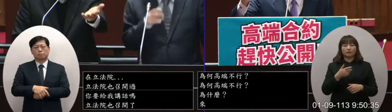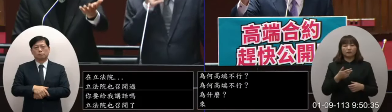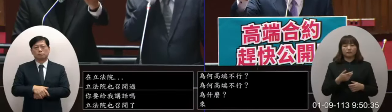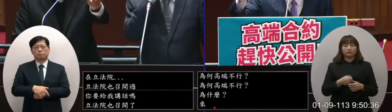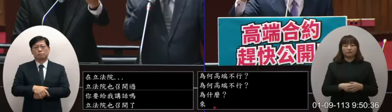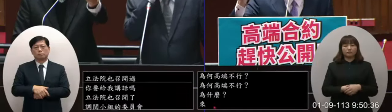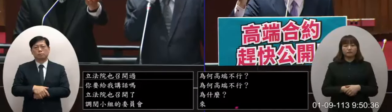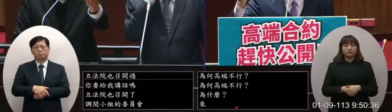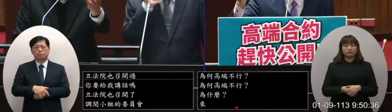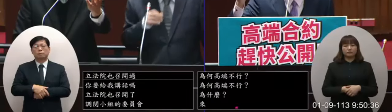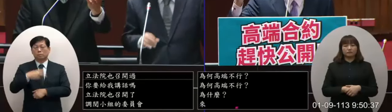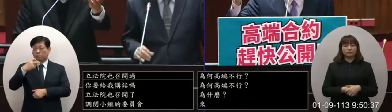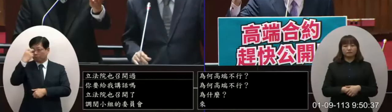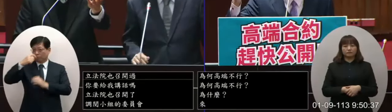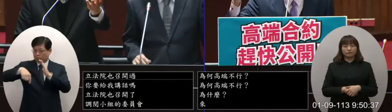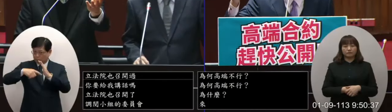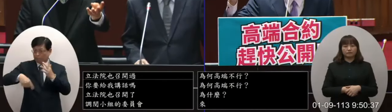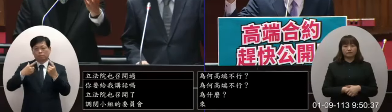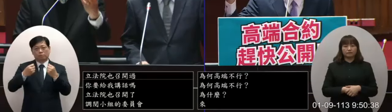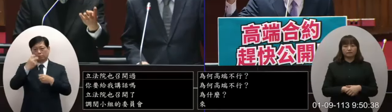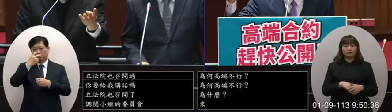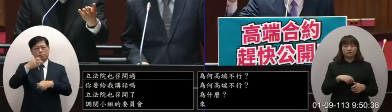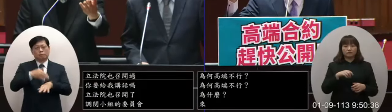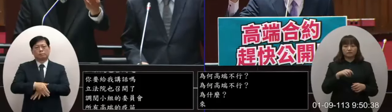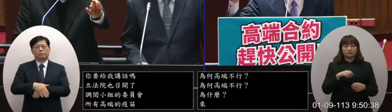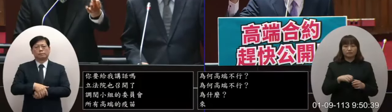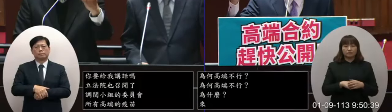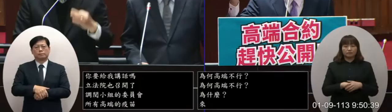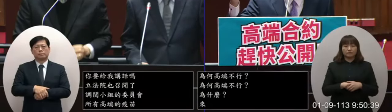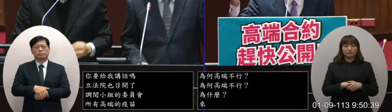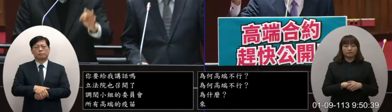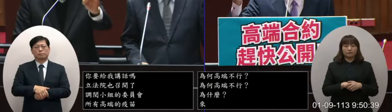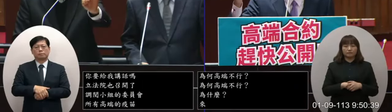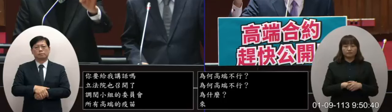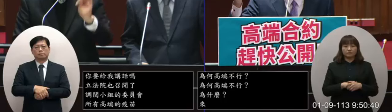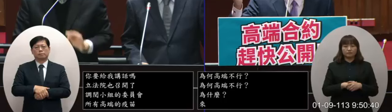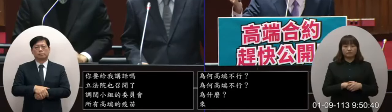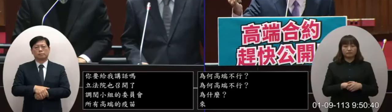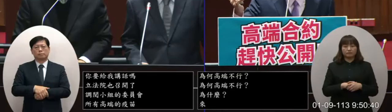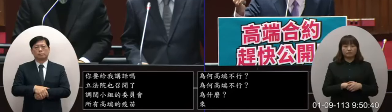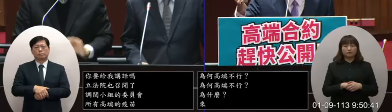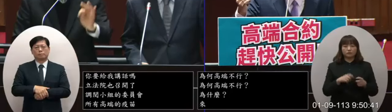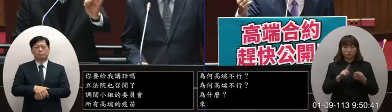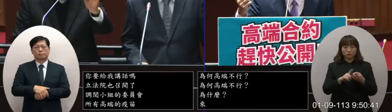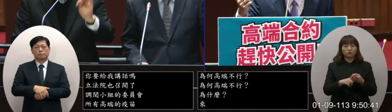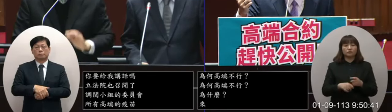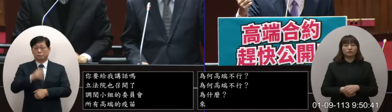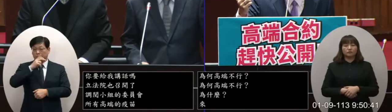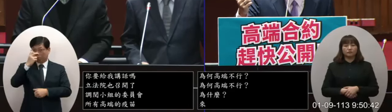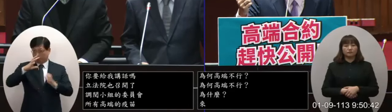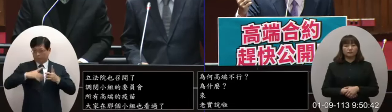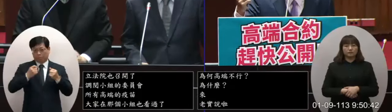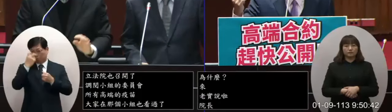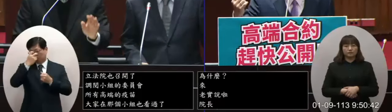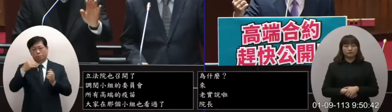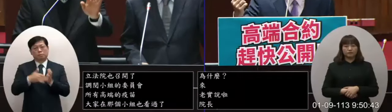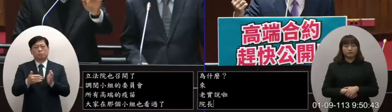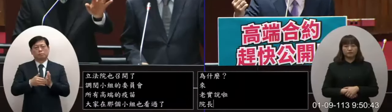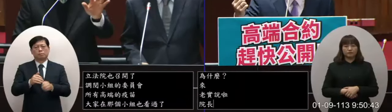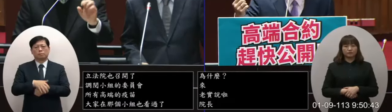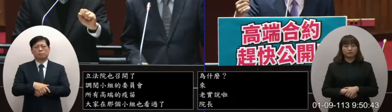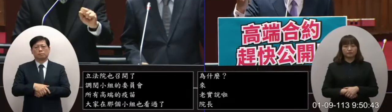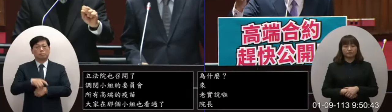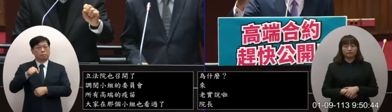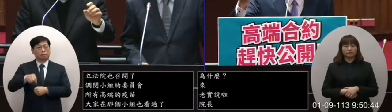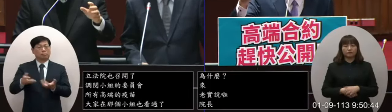防監察院也調過這個資料這個檢調單位也有這個資料所以